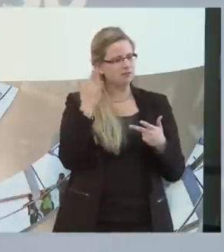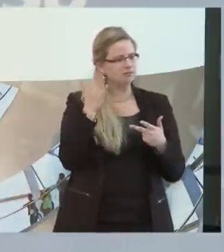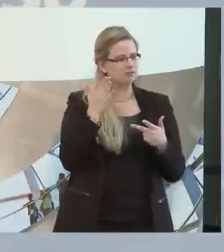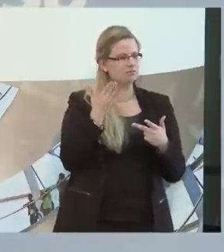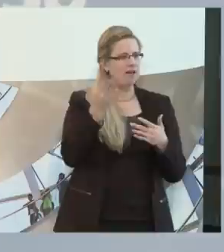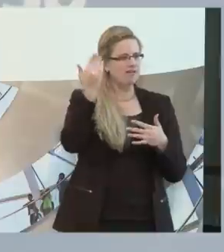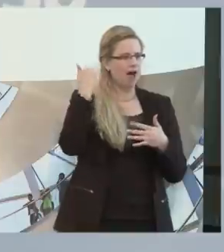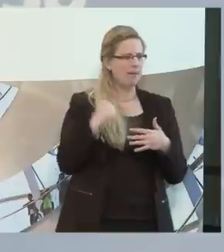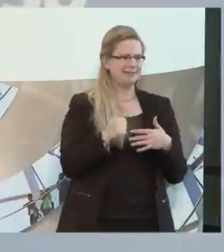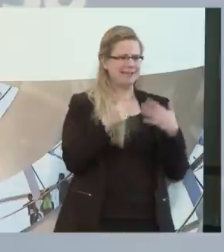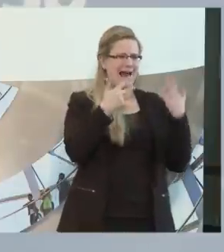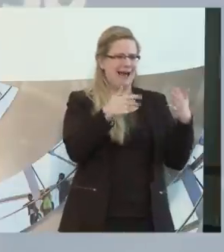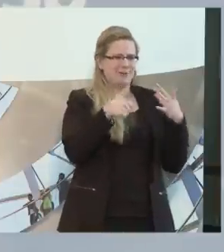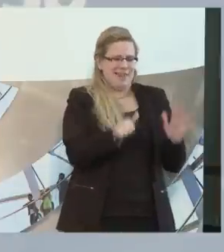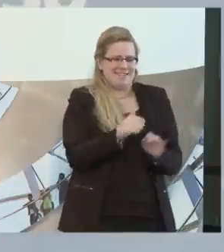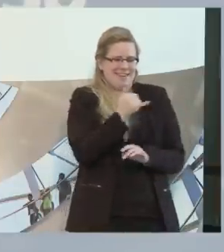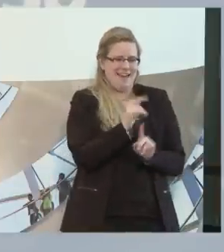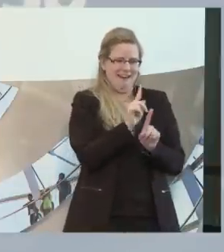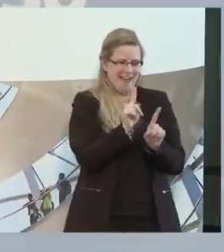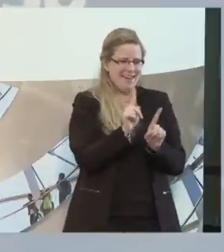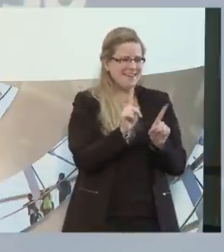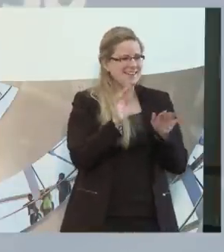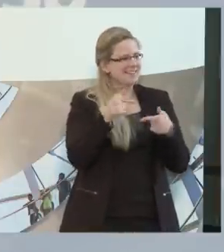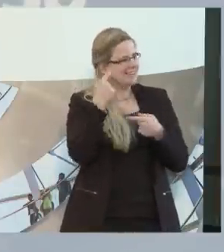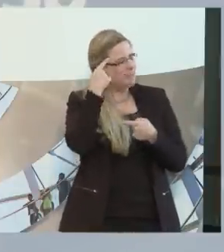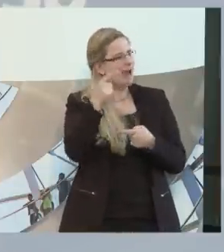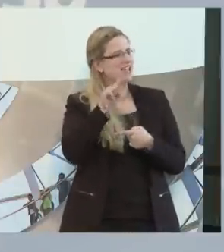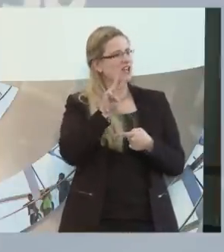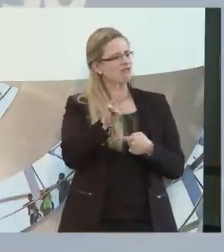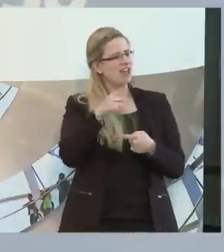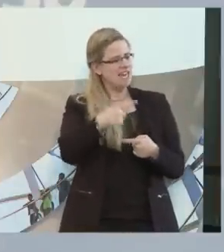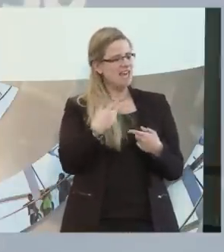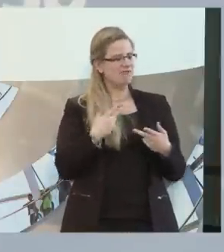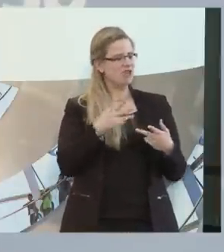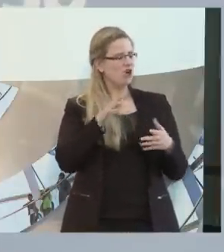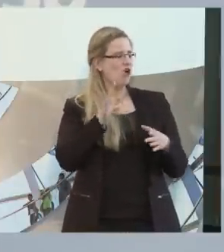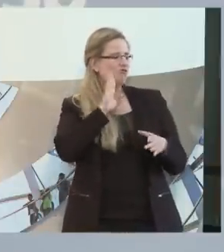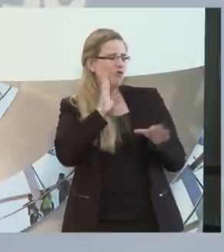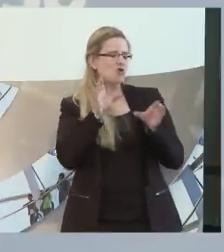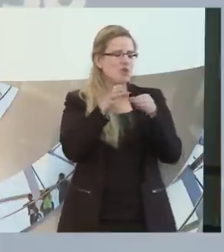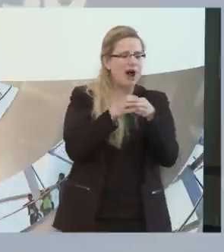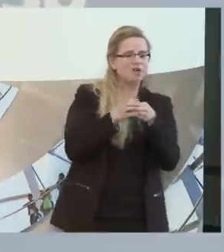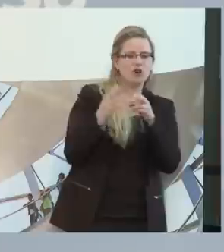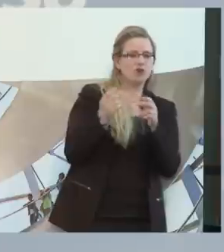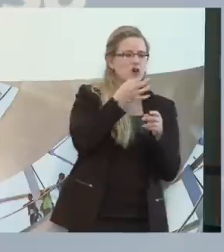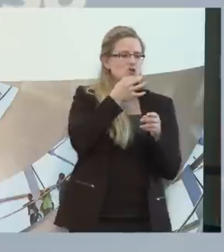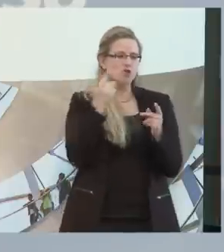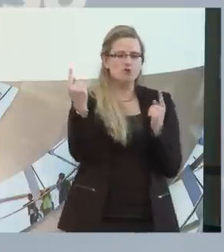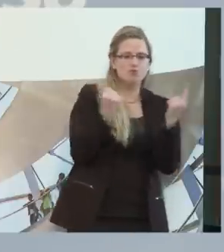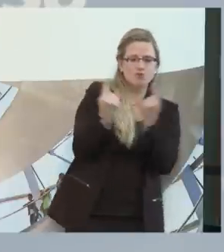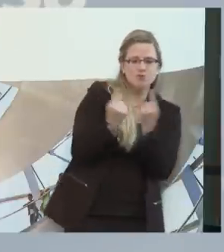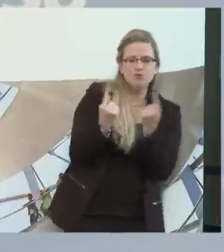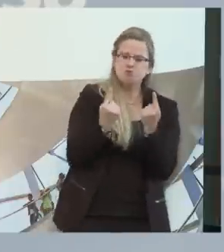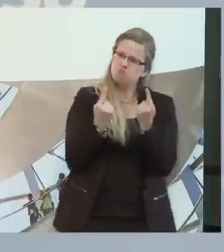sagen aus den 68ern, aber WGs, wo junge Leute hineinziehen, um einfach zu testen, kann ich alleine wohnen. Wenn das jetzt auch wieder